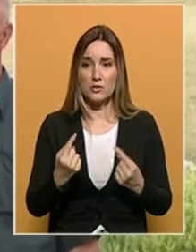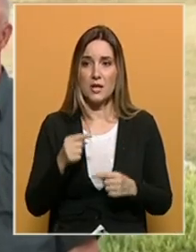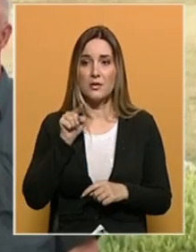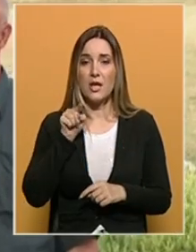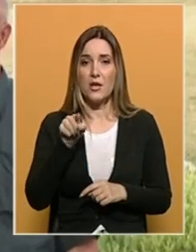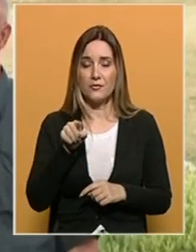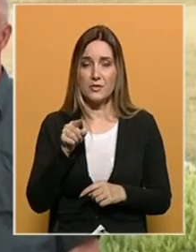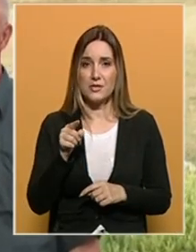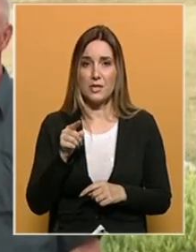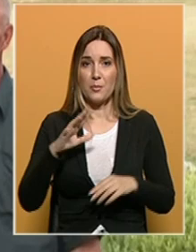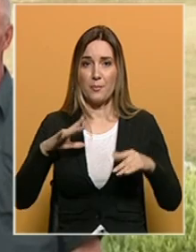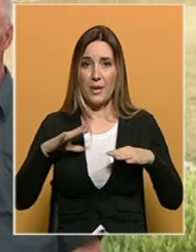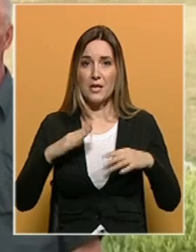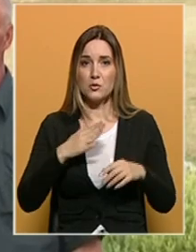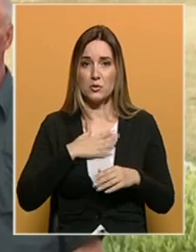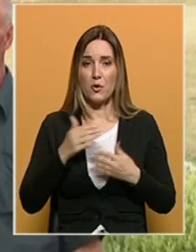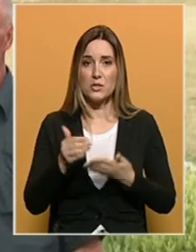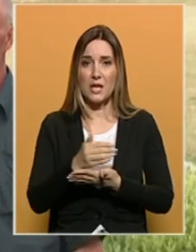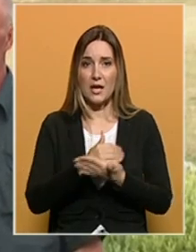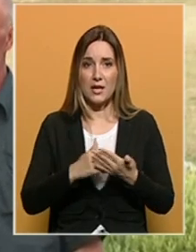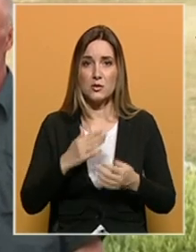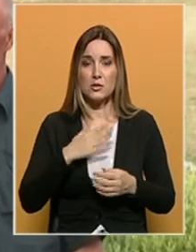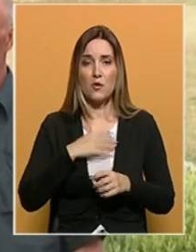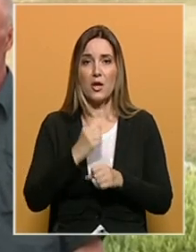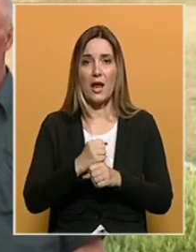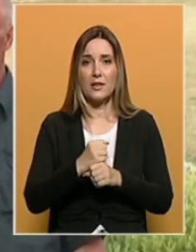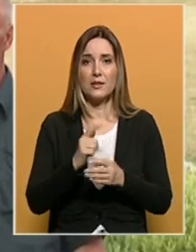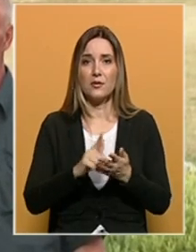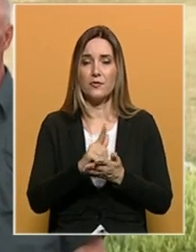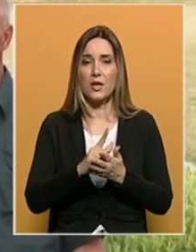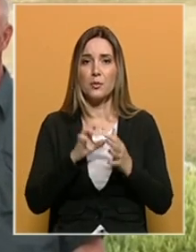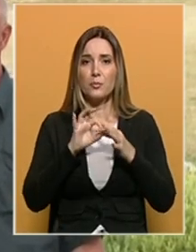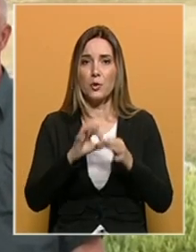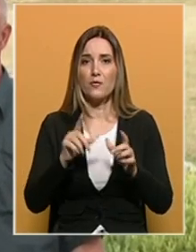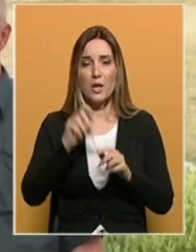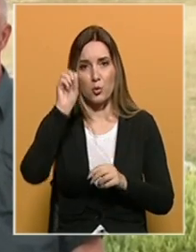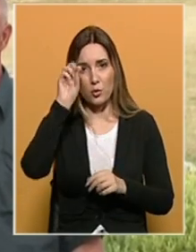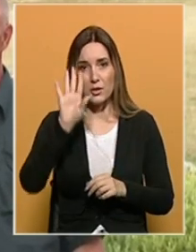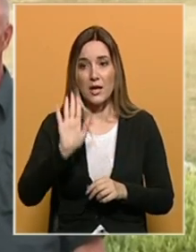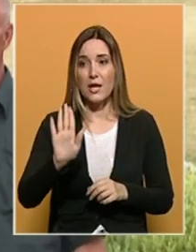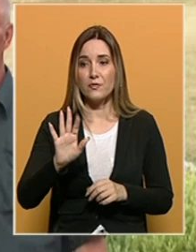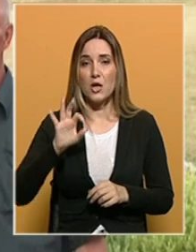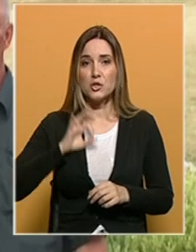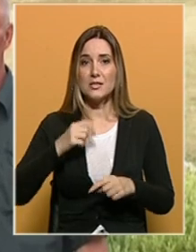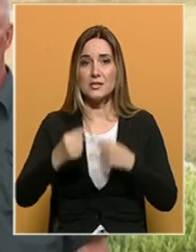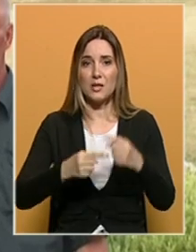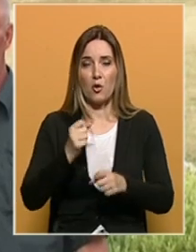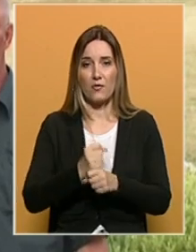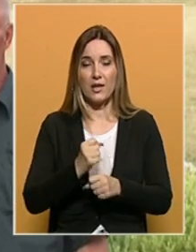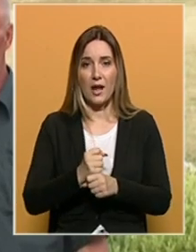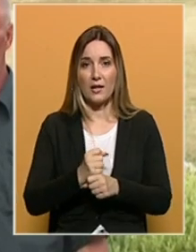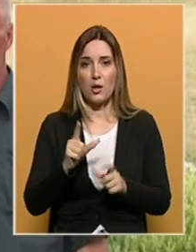ste, koliko sam razumio, penziju svoju zaradili, svoj radni vijek proveli u rudniku. Jesi. I vaši sinovi rade u Rade